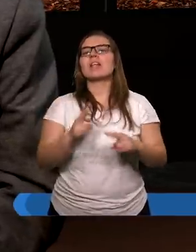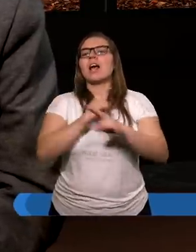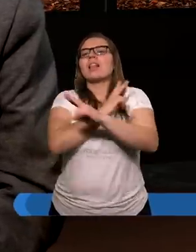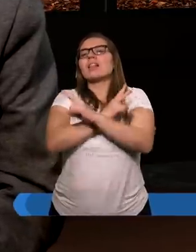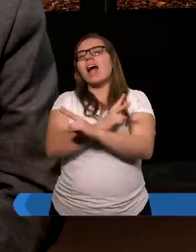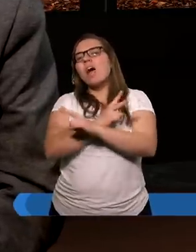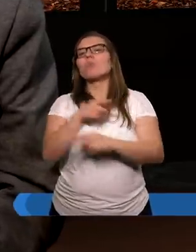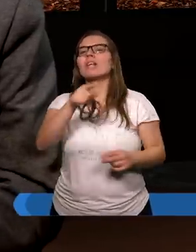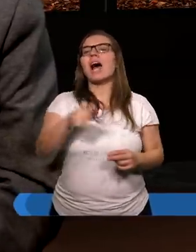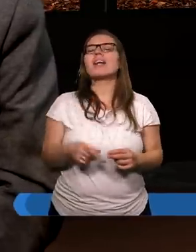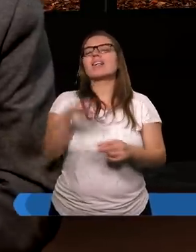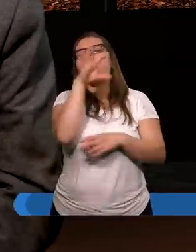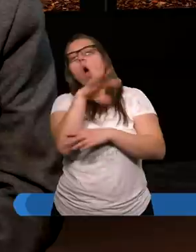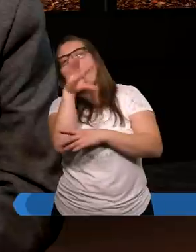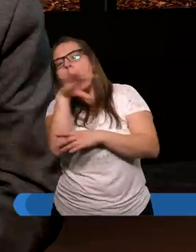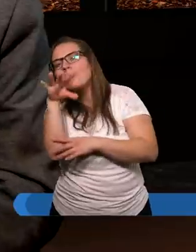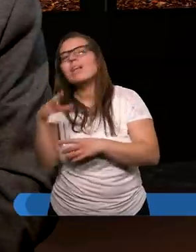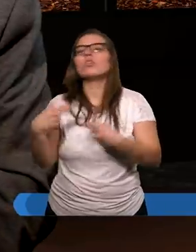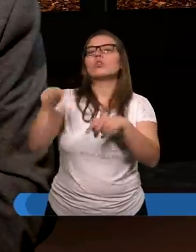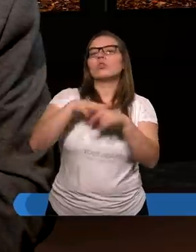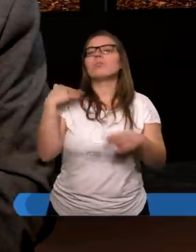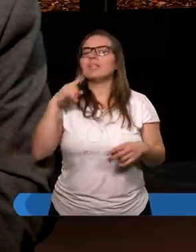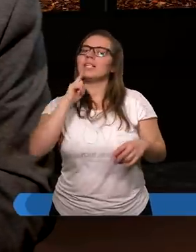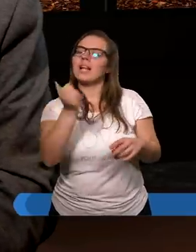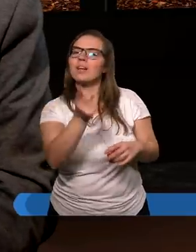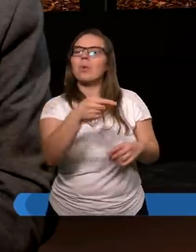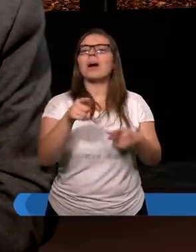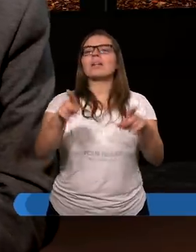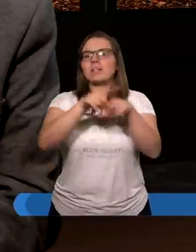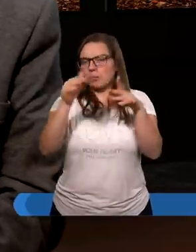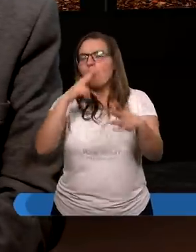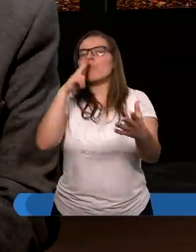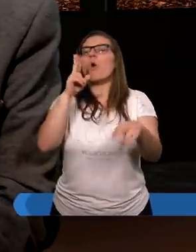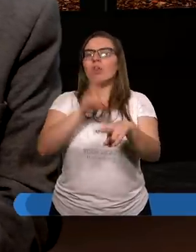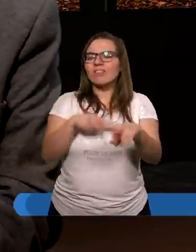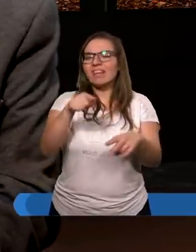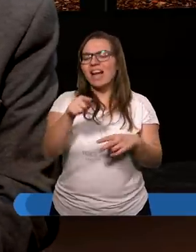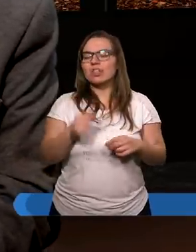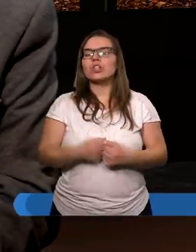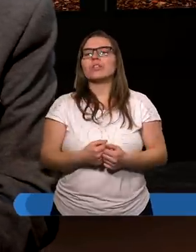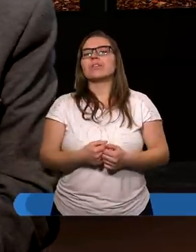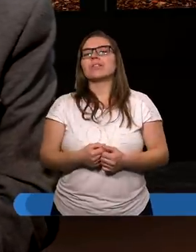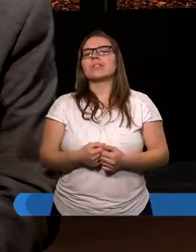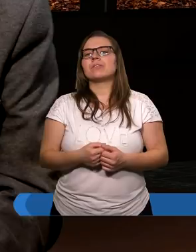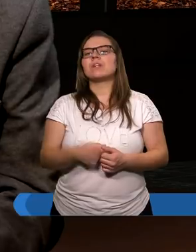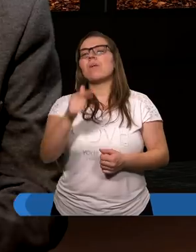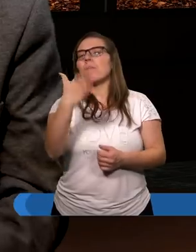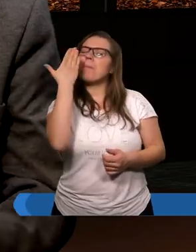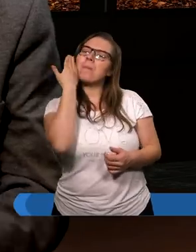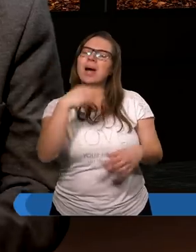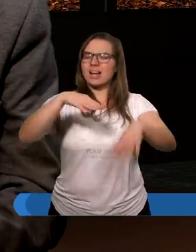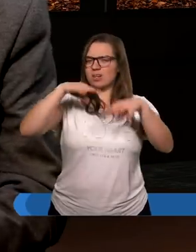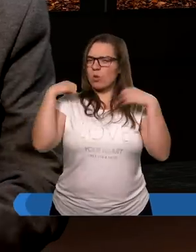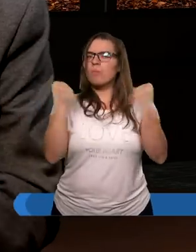neutralni obserwatorzy, którzy też byli wysłani, żeby to potwierdzić, było to bardzo